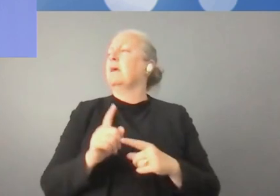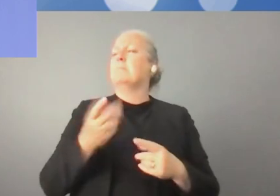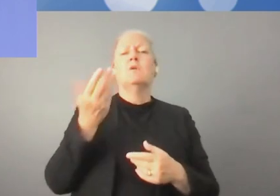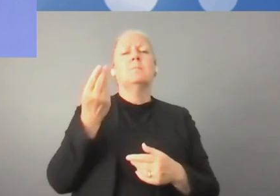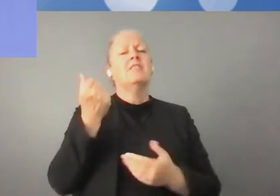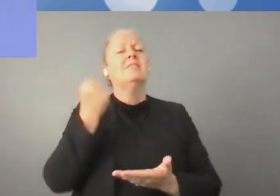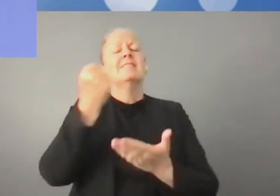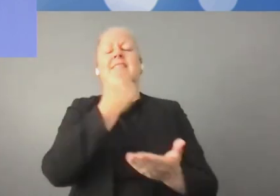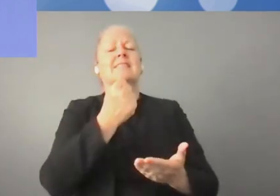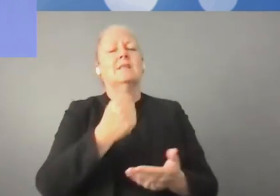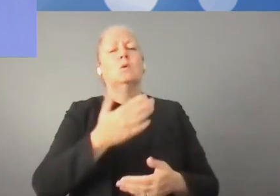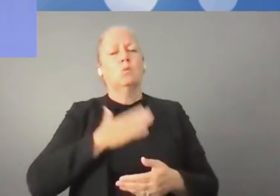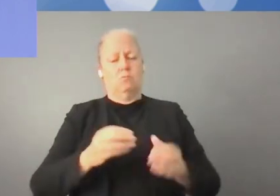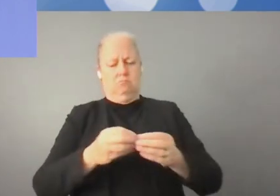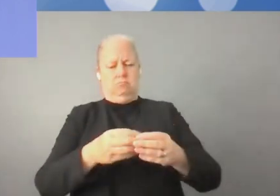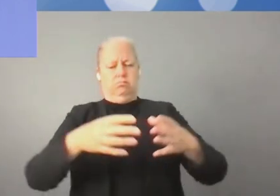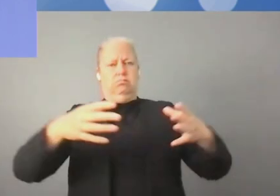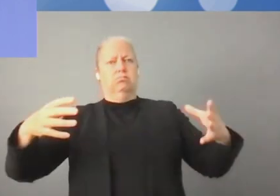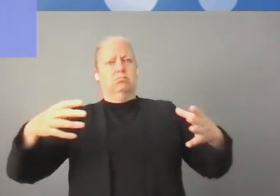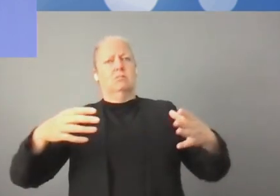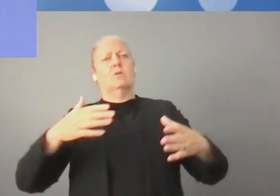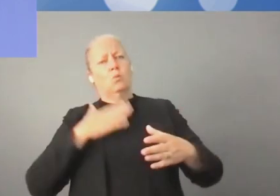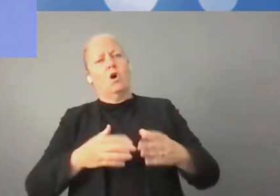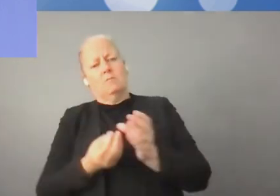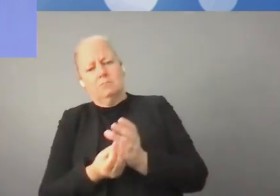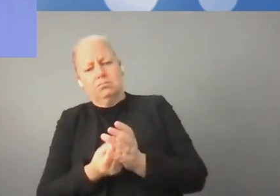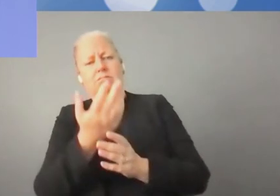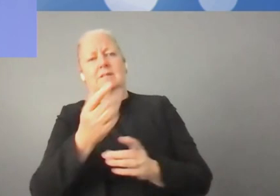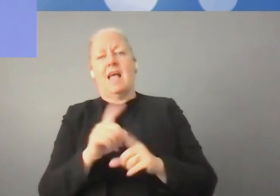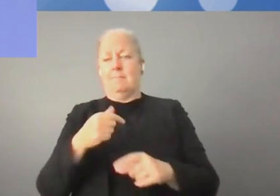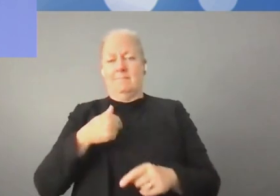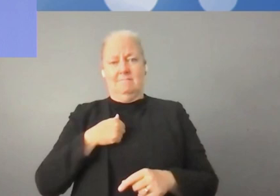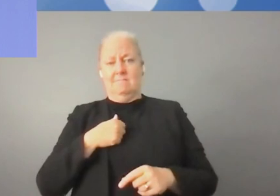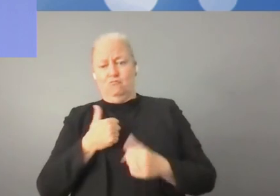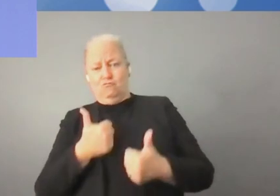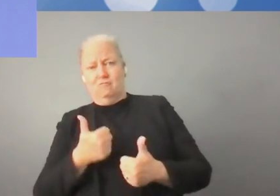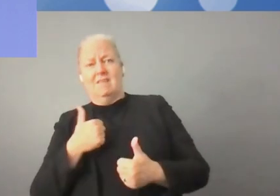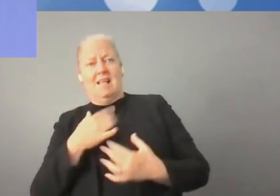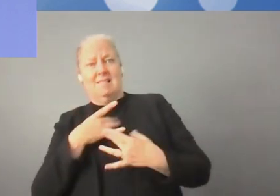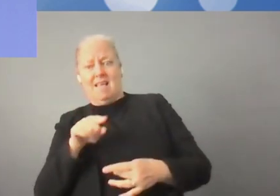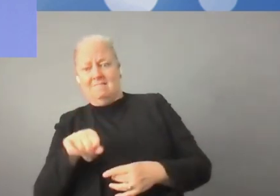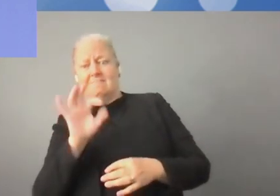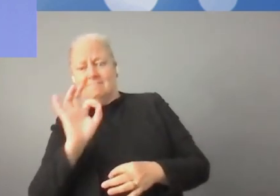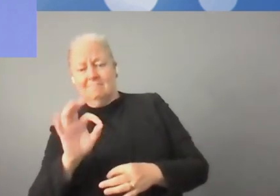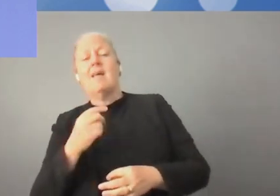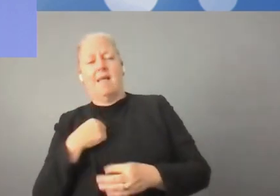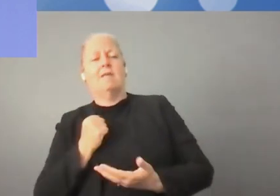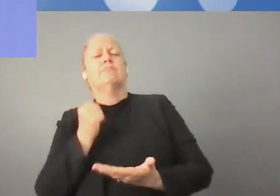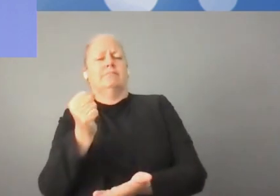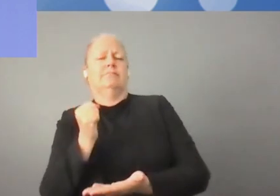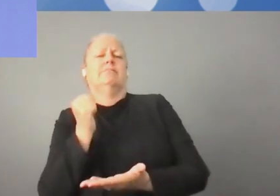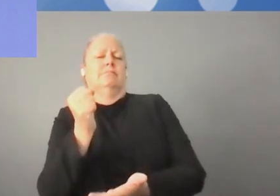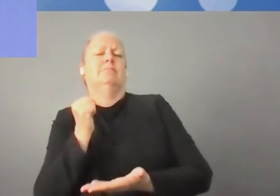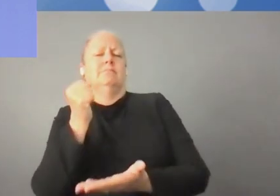ne sont pas entièrement intéressées par un investissement venant de l'étranger. Ils parlent de